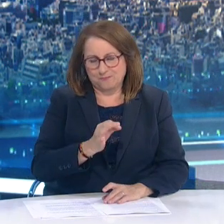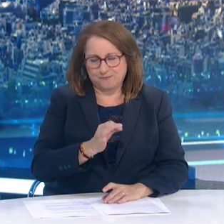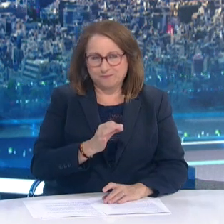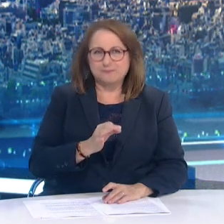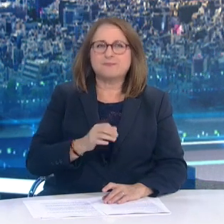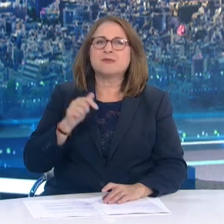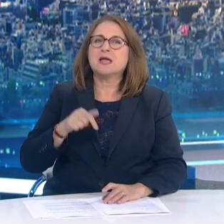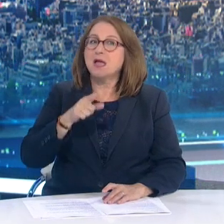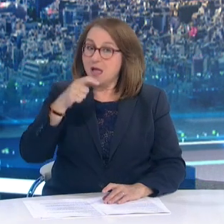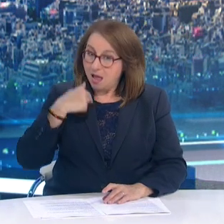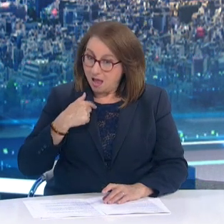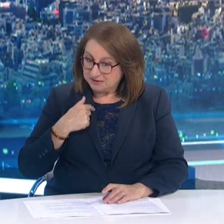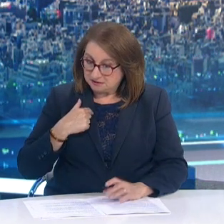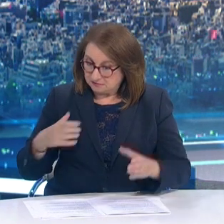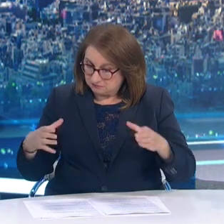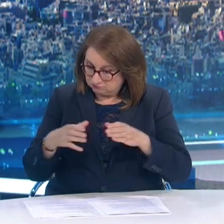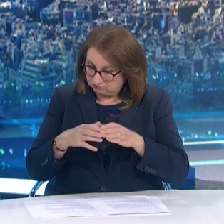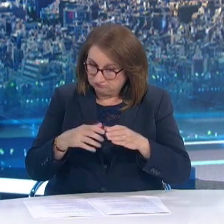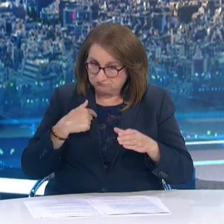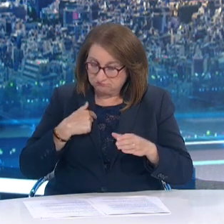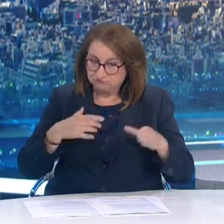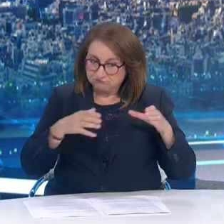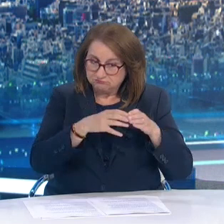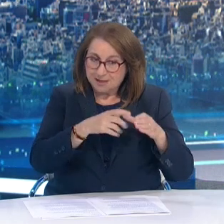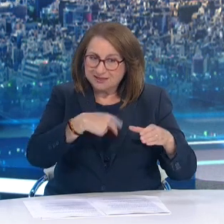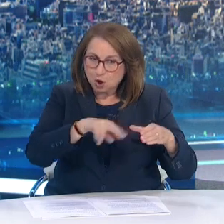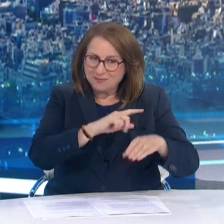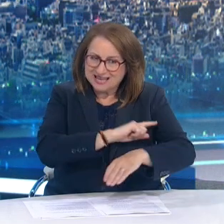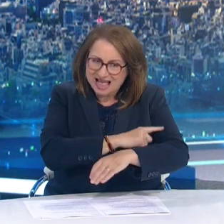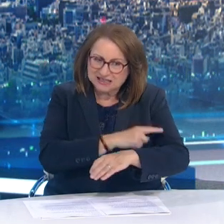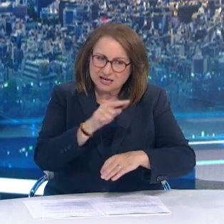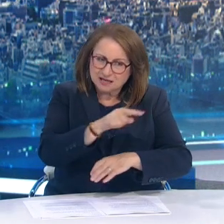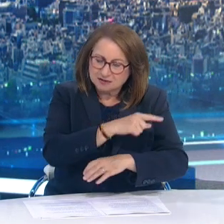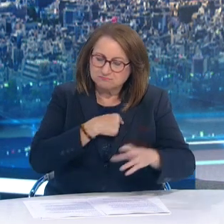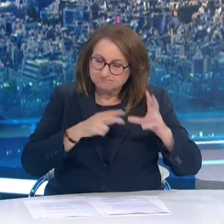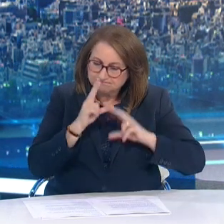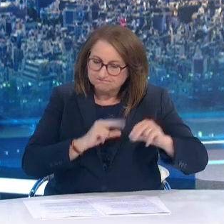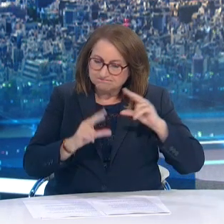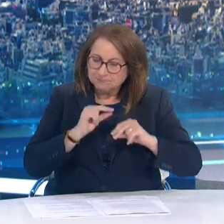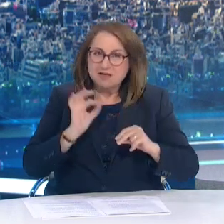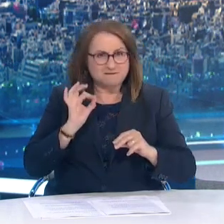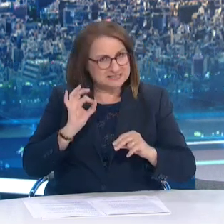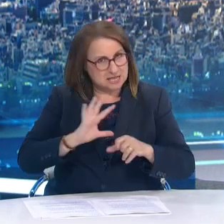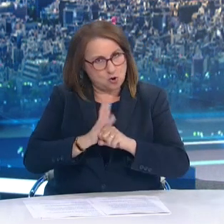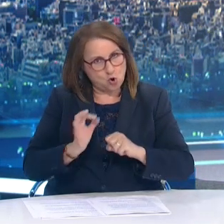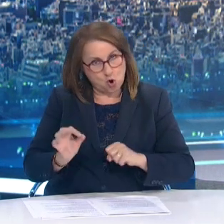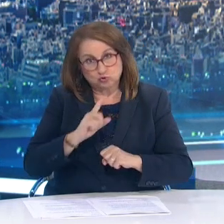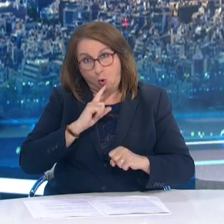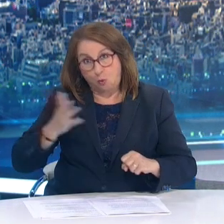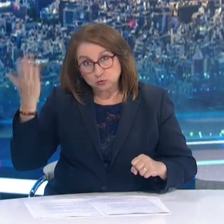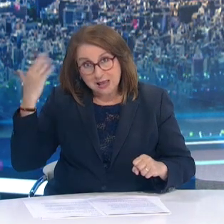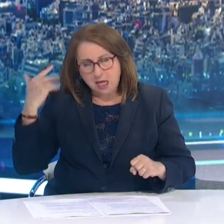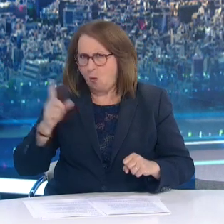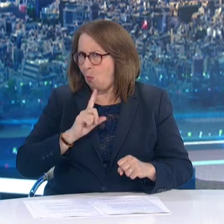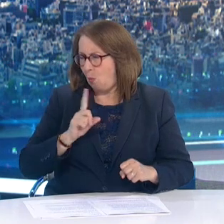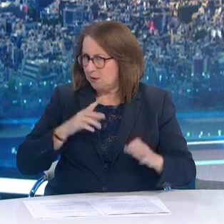και την Επιτροπή των Ειδικών Λοιμοξιολόγων Μπορεί η πανδημία να βρίσκεται σε πορεία ύφεσης αλλά δεν πρέπει να εφησυχάζουμε καθώς η